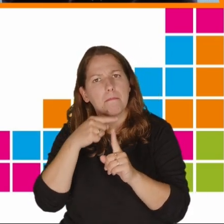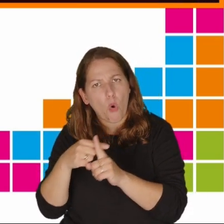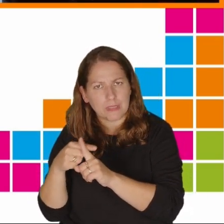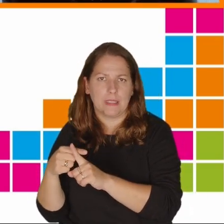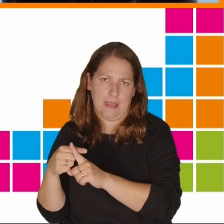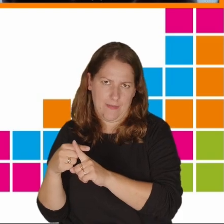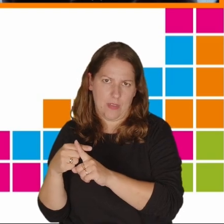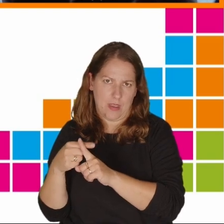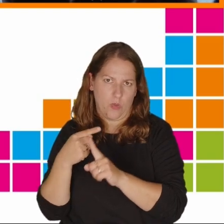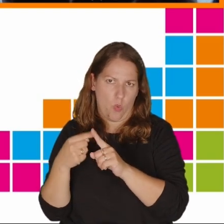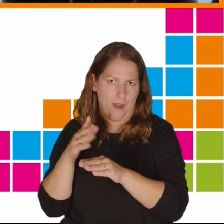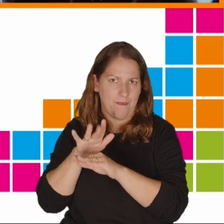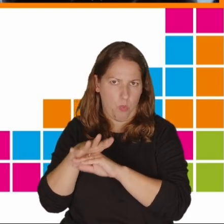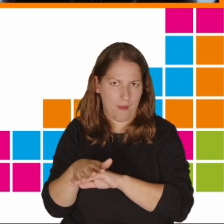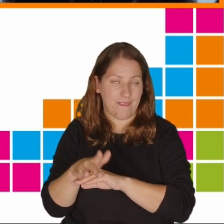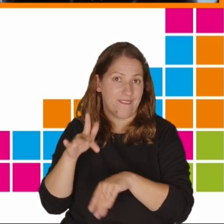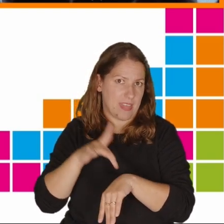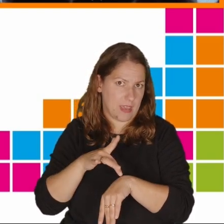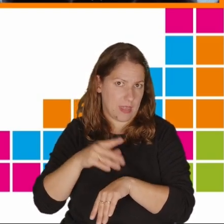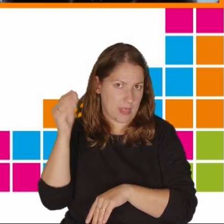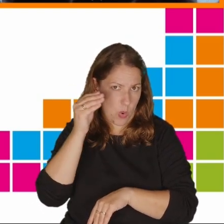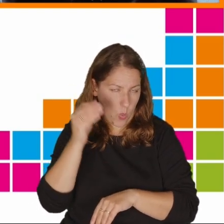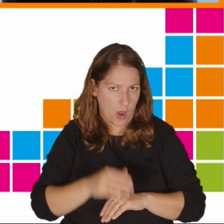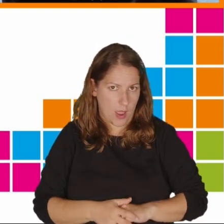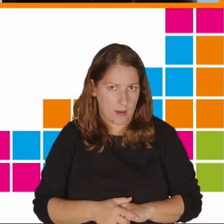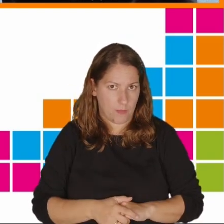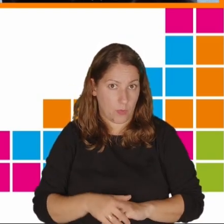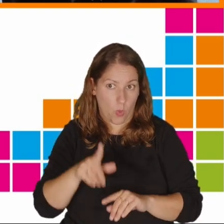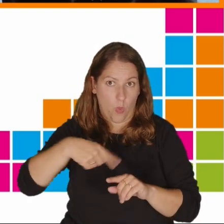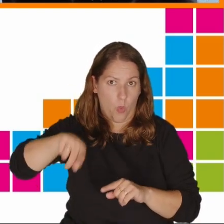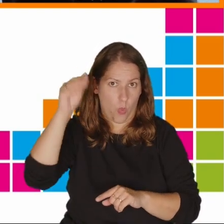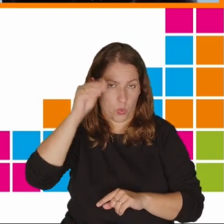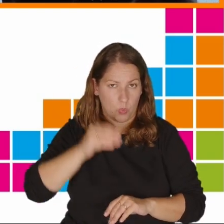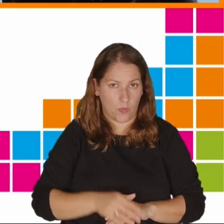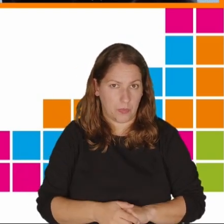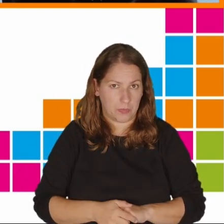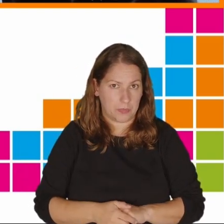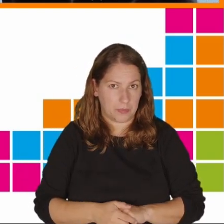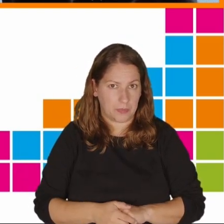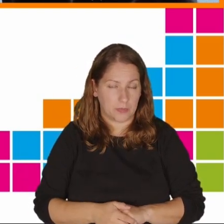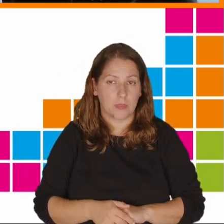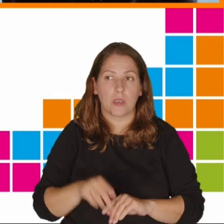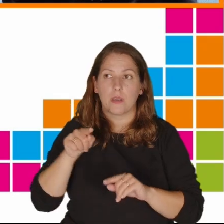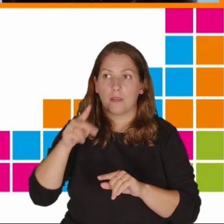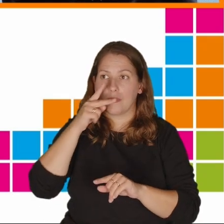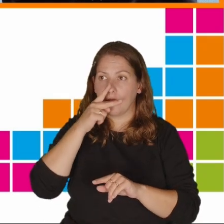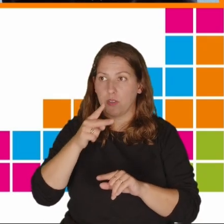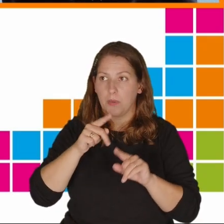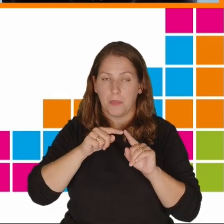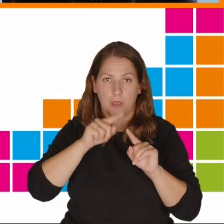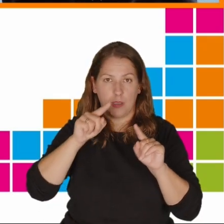wpływ na wyniki w nauce u uczniów. Tutaj widzimy